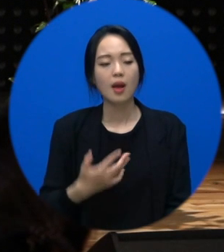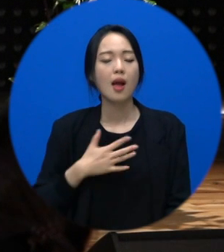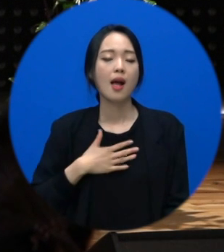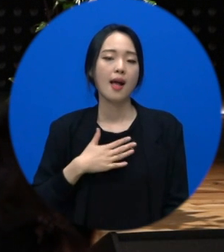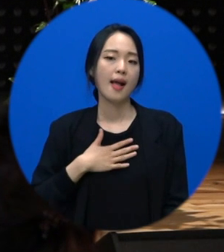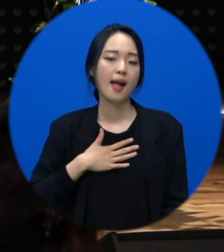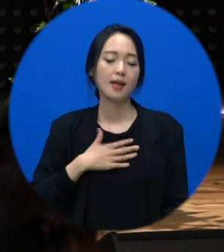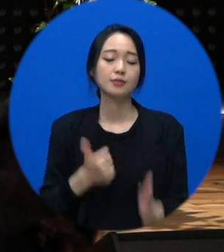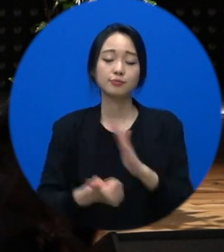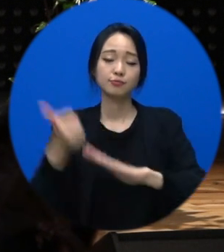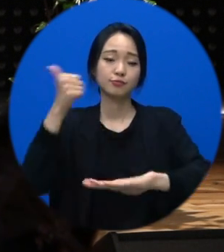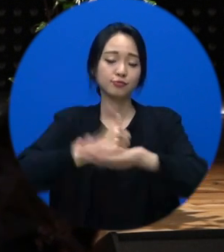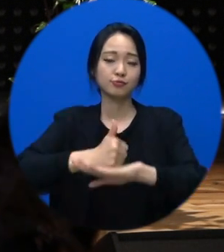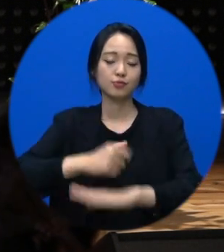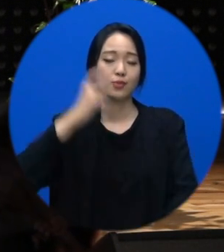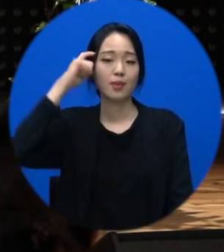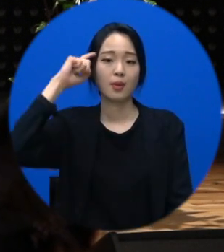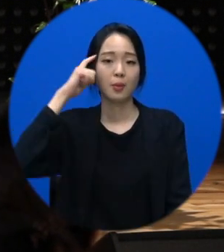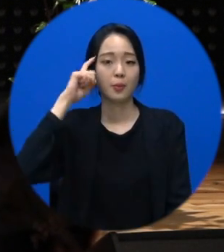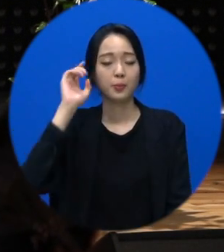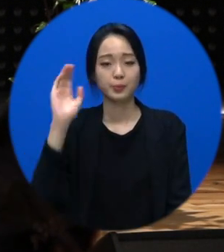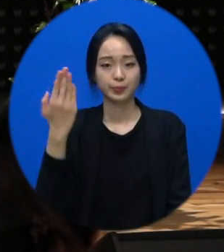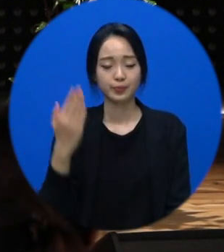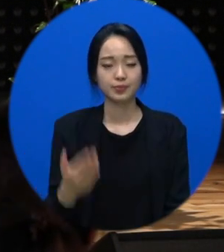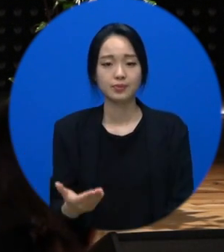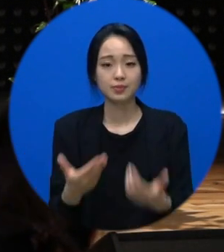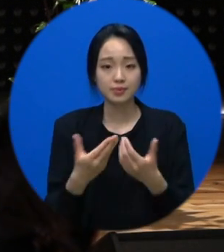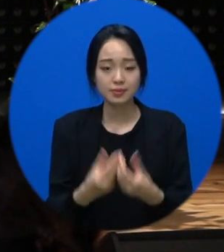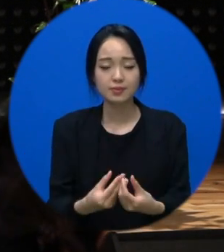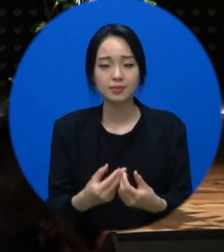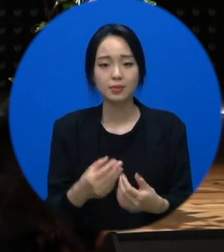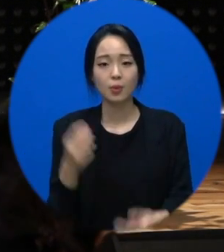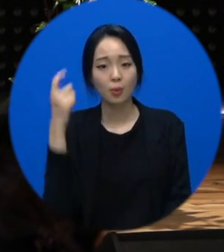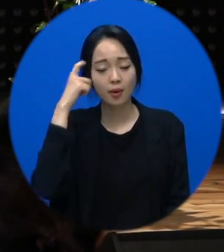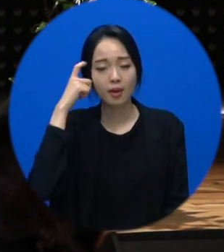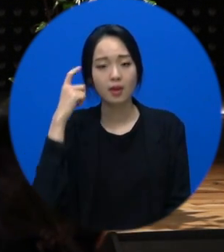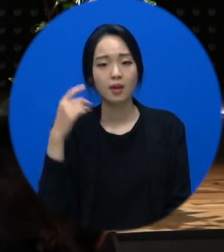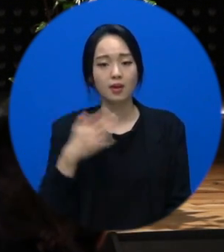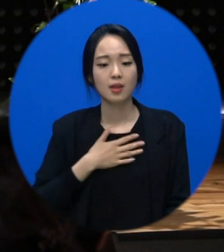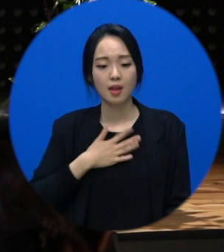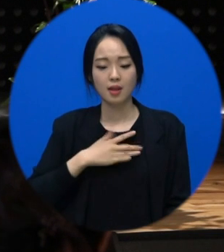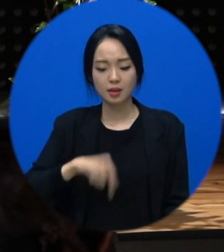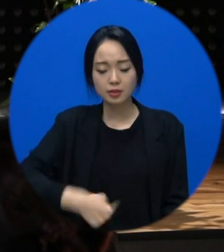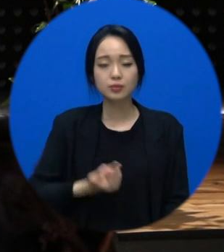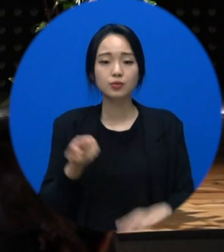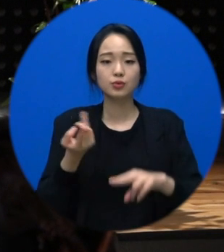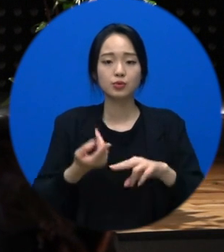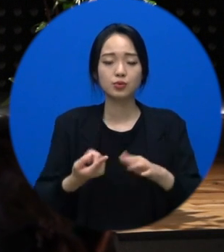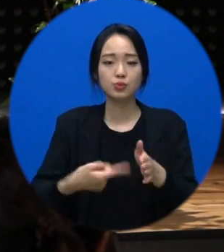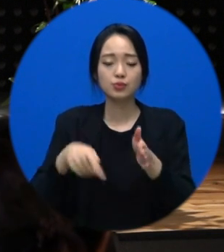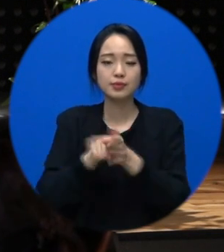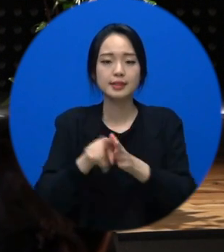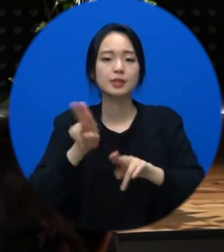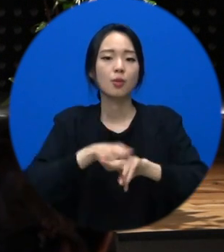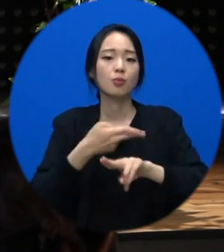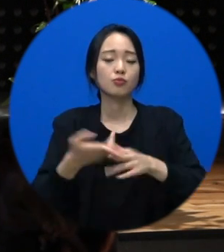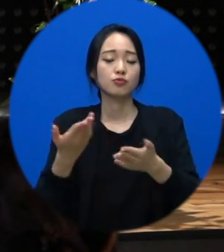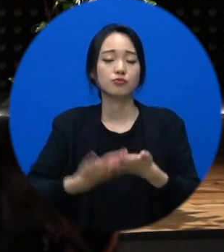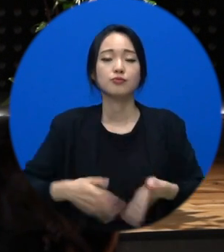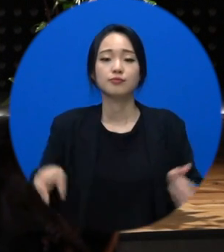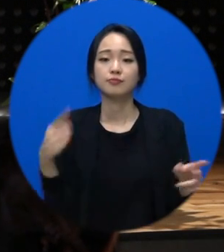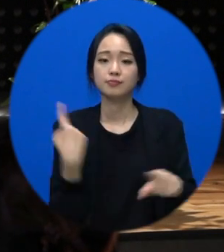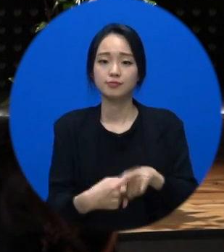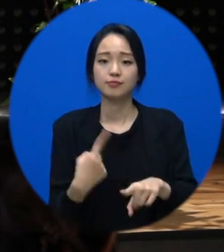이기적이라는 말을 한 번 들었으면 내가 나를 위해서 뭔가 선물을 하나 준 거잖아요. 이기적 나를 위해서 뭔가를 했다는 거 아니에요.